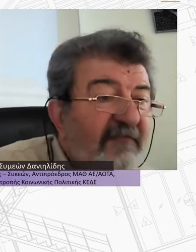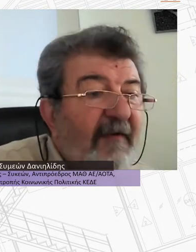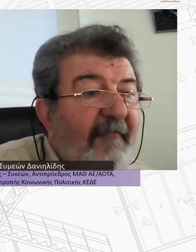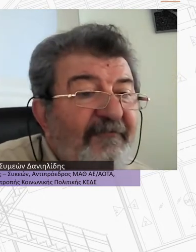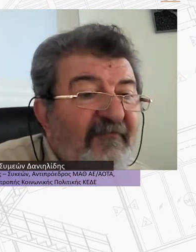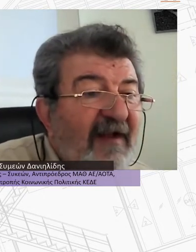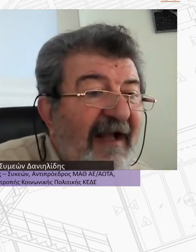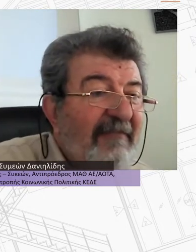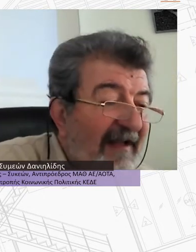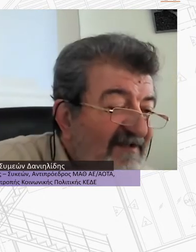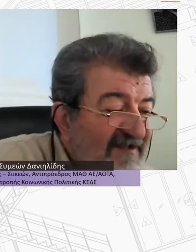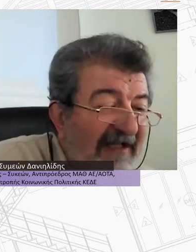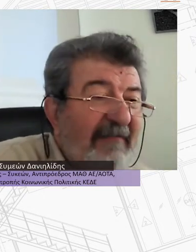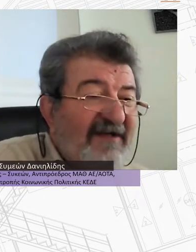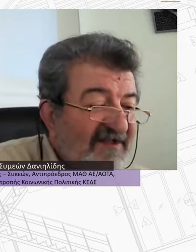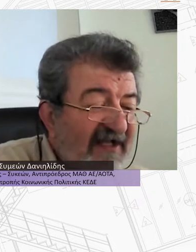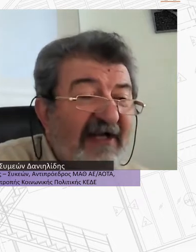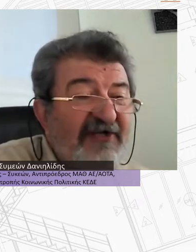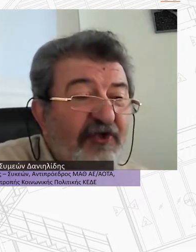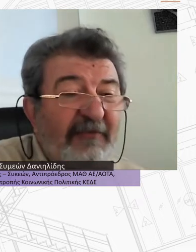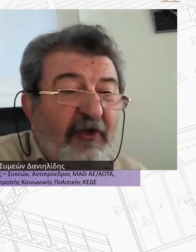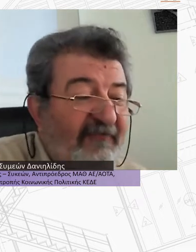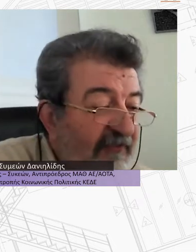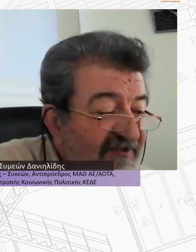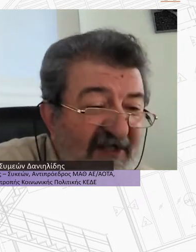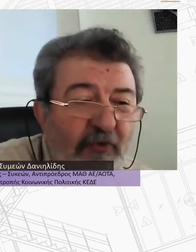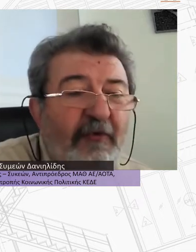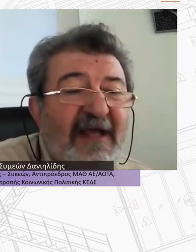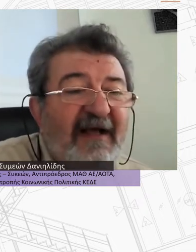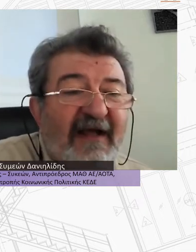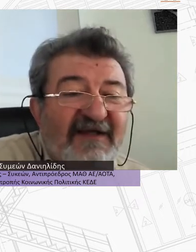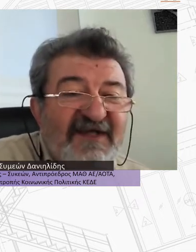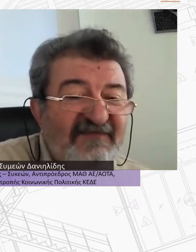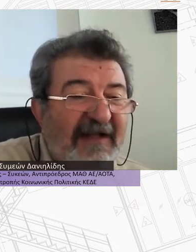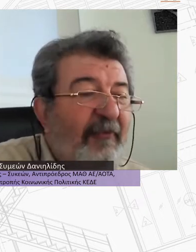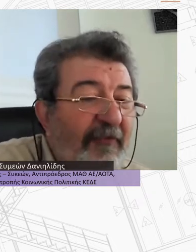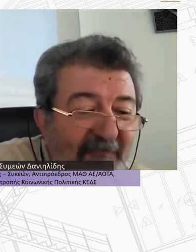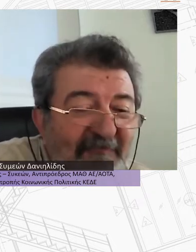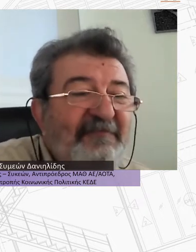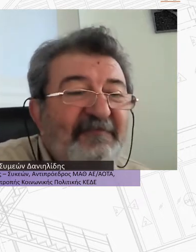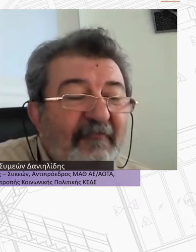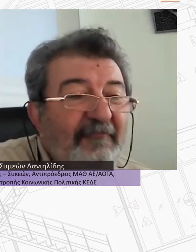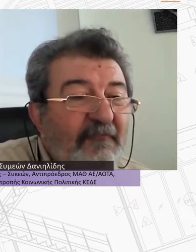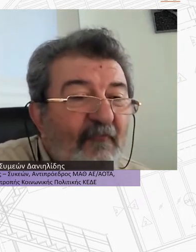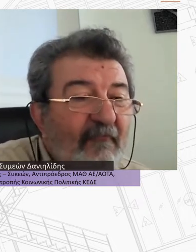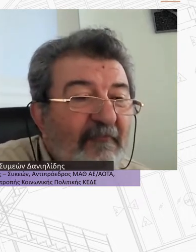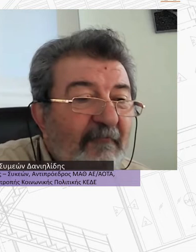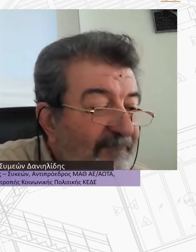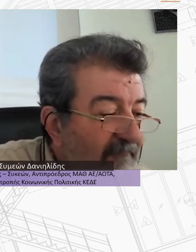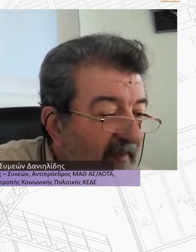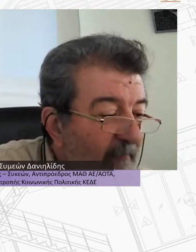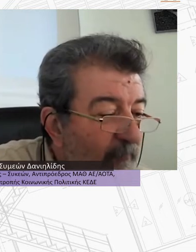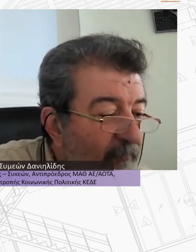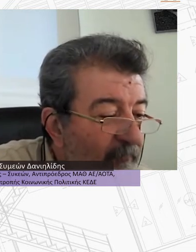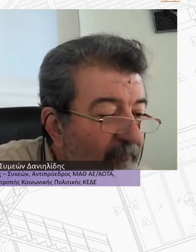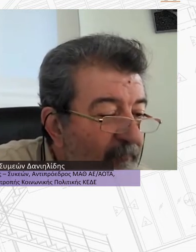Καλησσας μέρα κύριε Δανιλίδη Καλημέρα σας Καλημέρα σας Είχατε στο μικρόφωνο Σας ακούω μια χαρά και σας βλέπω Είναι μαζί μας ο κύριος Δανιλίδης ο